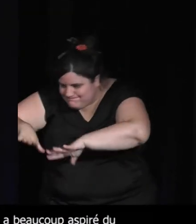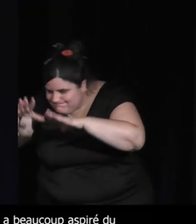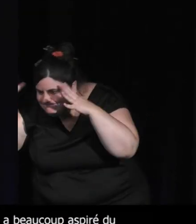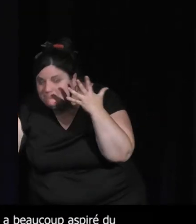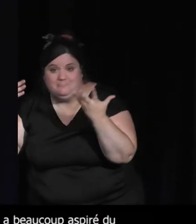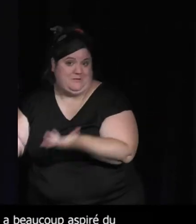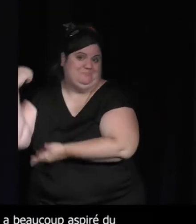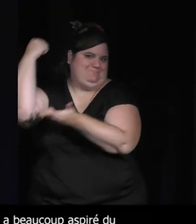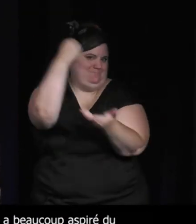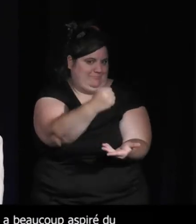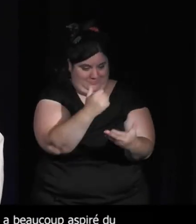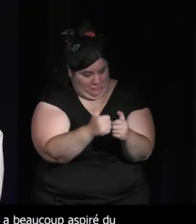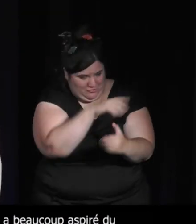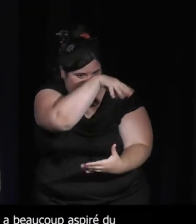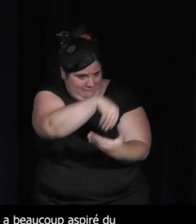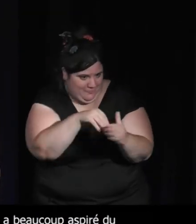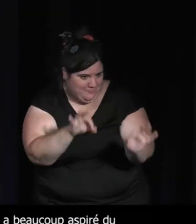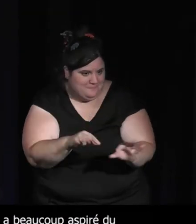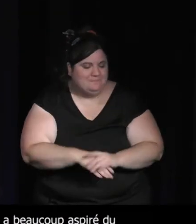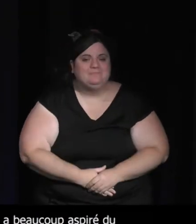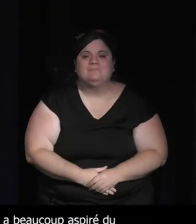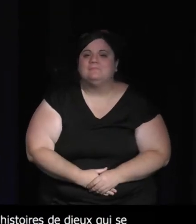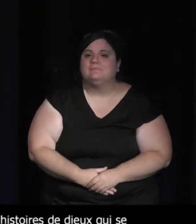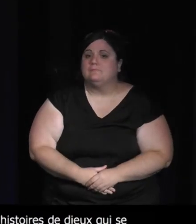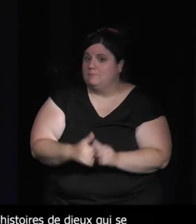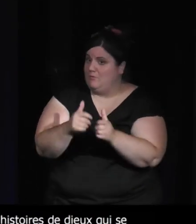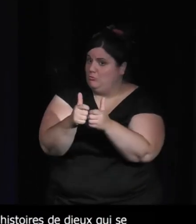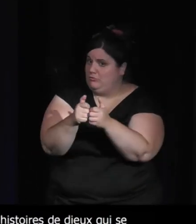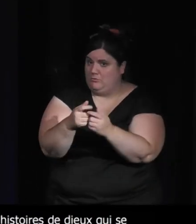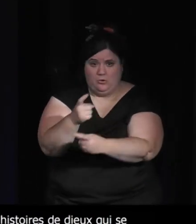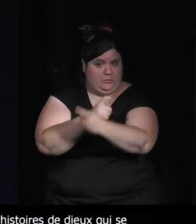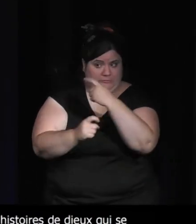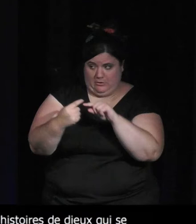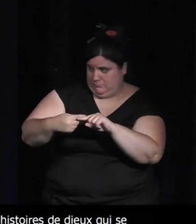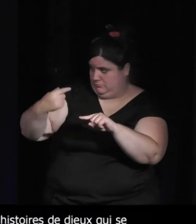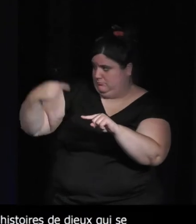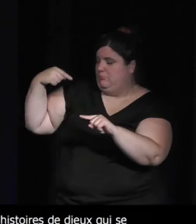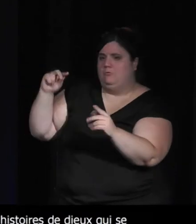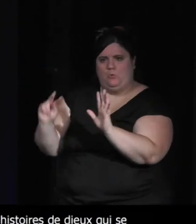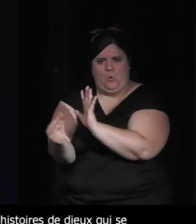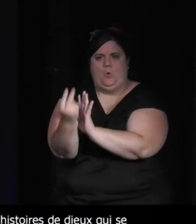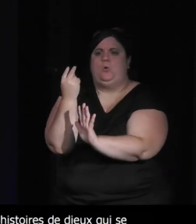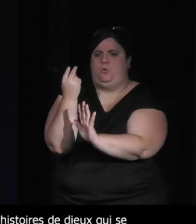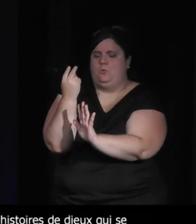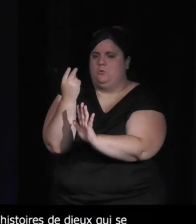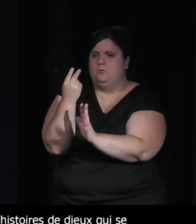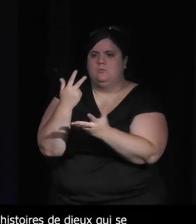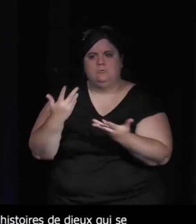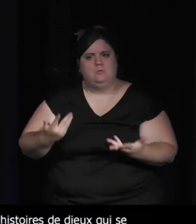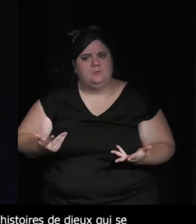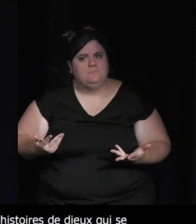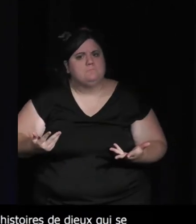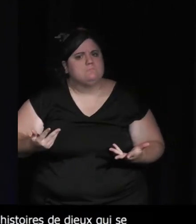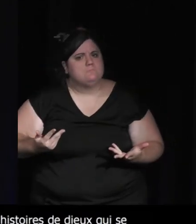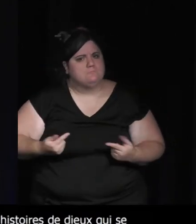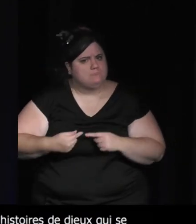quand on regarde l'histoire des jeux vidéo en tout cas les grands jeux vidéo alors ça commence pas loin de là